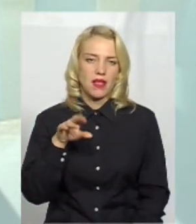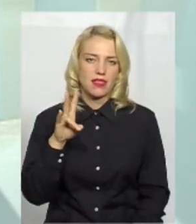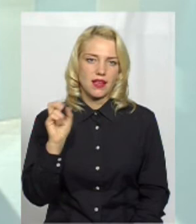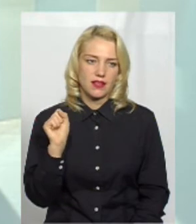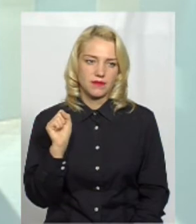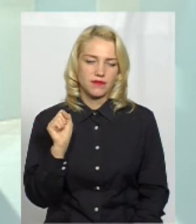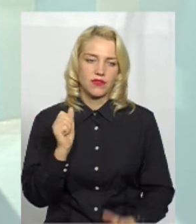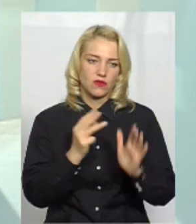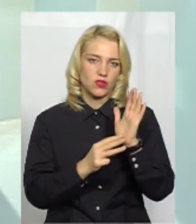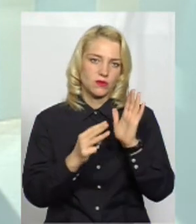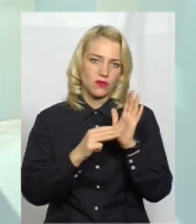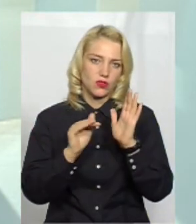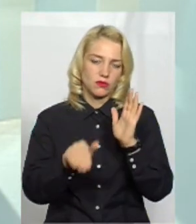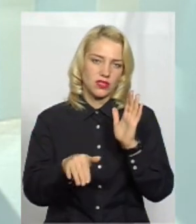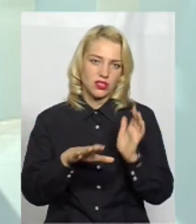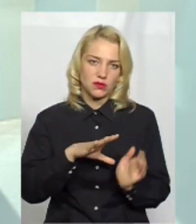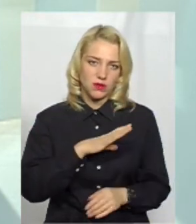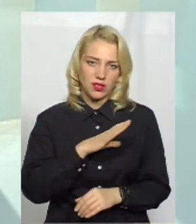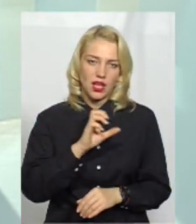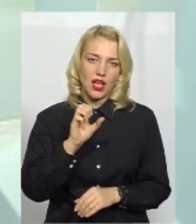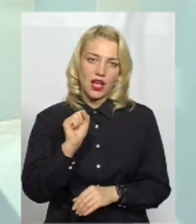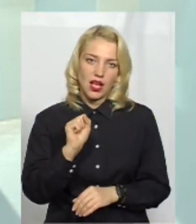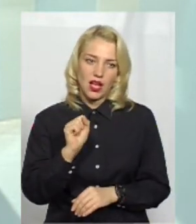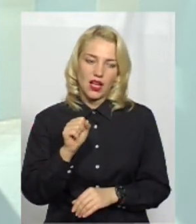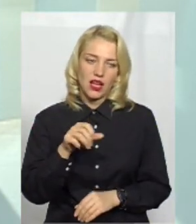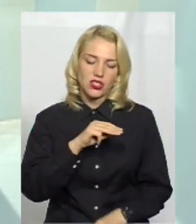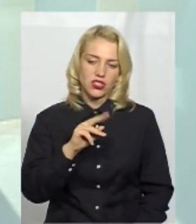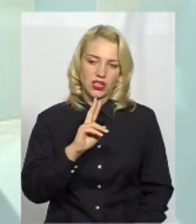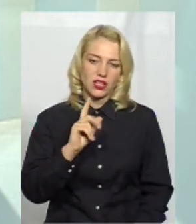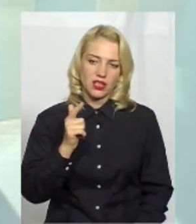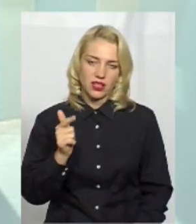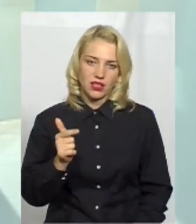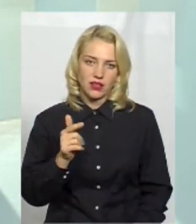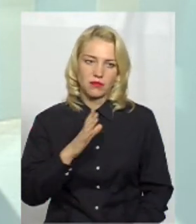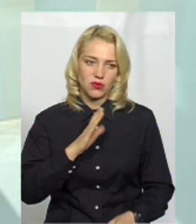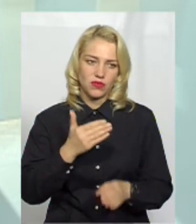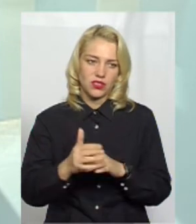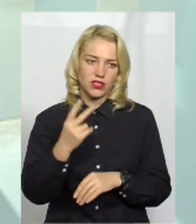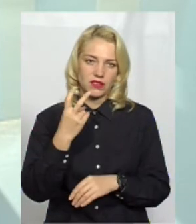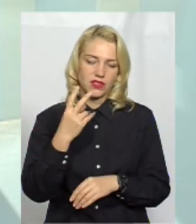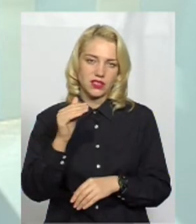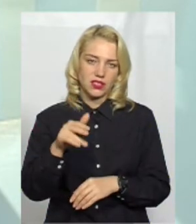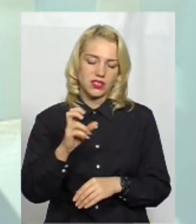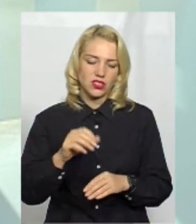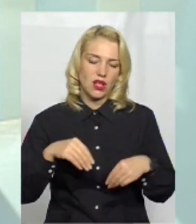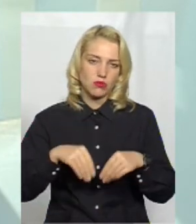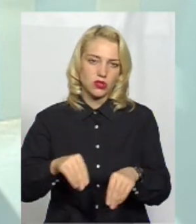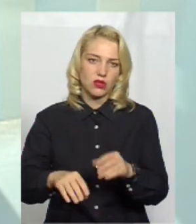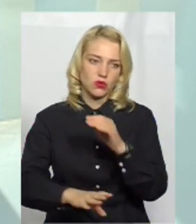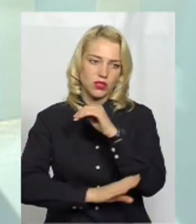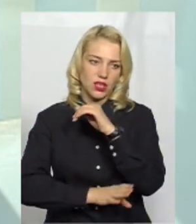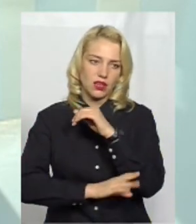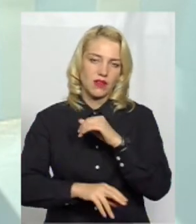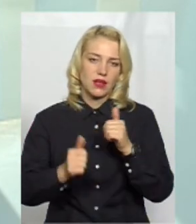я сказала, 88 тисяч було, а в ЖКХ виділили також біля 200 тисяч на посадку дерев